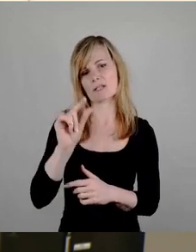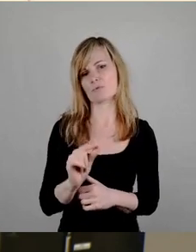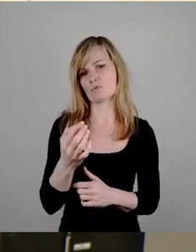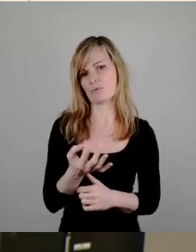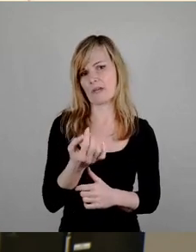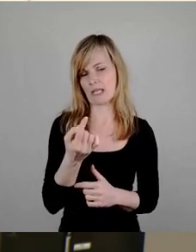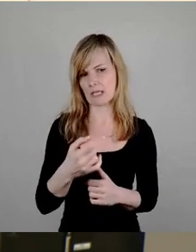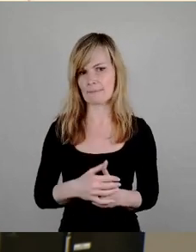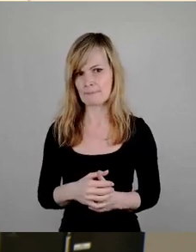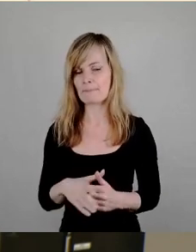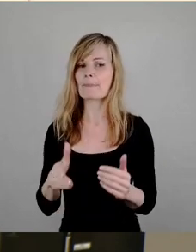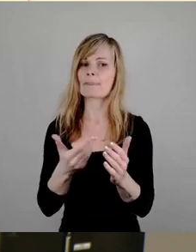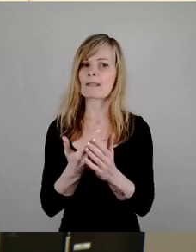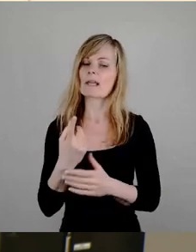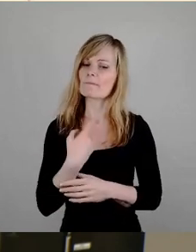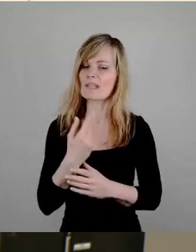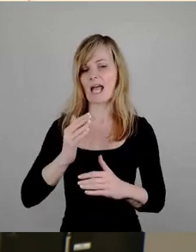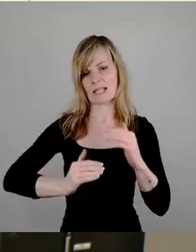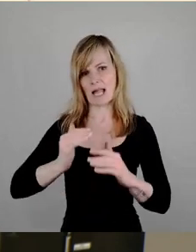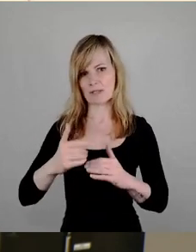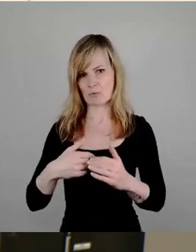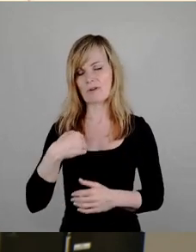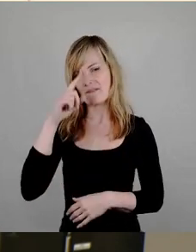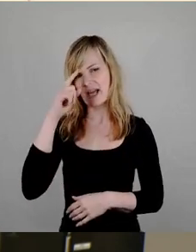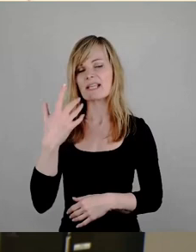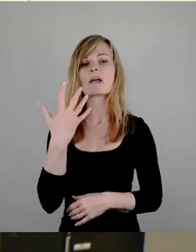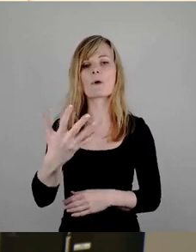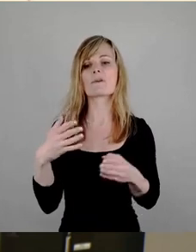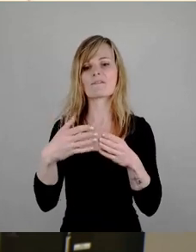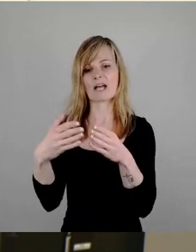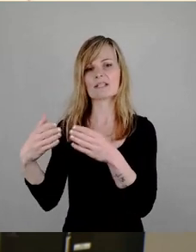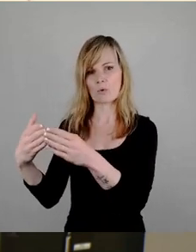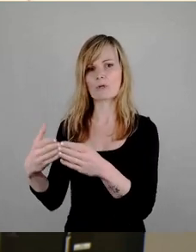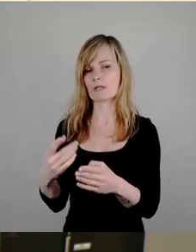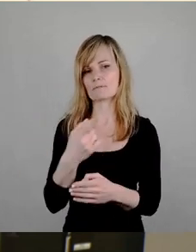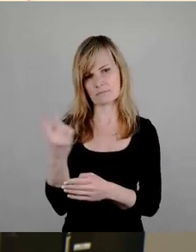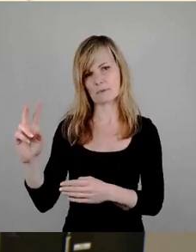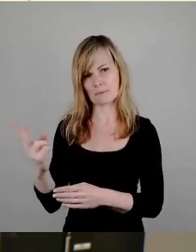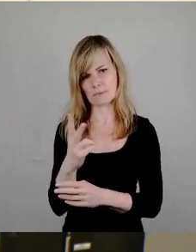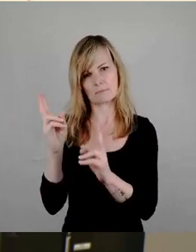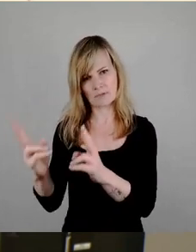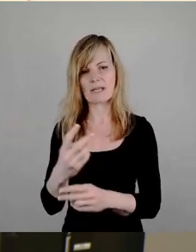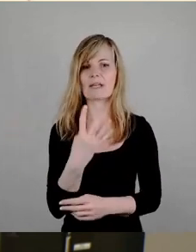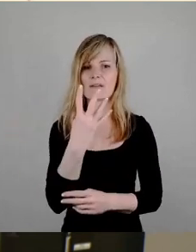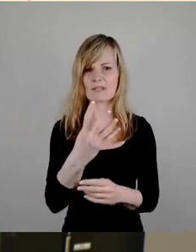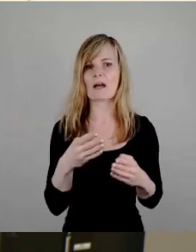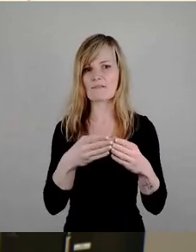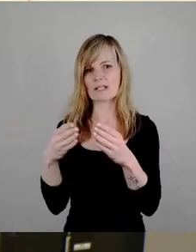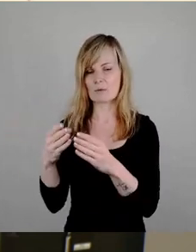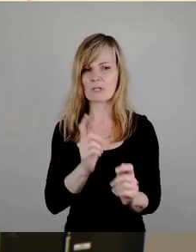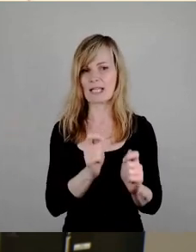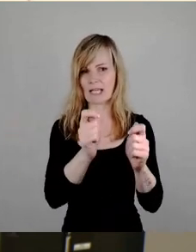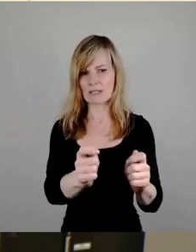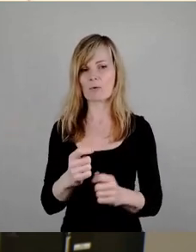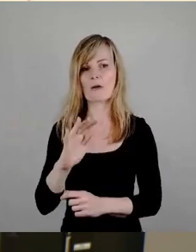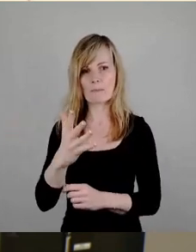uns also hier enthalten Wohl wissend, dass fünf Fraktionen sich nicht irren können Vier Fraktionen waren die Einreicher Eine fünfte Fraktion hat mir